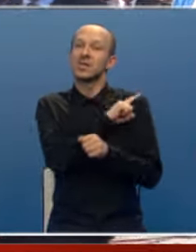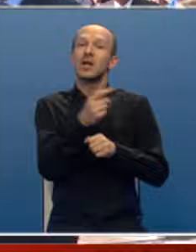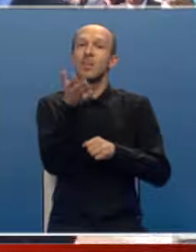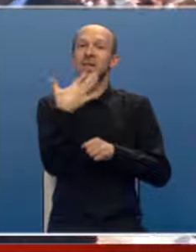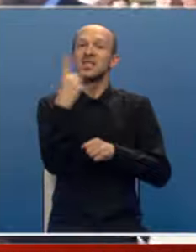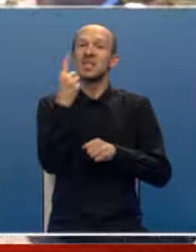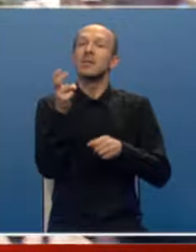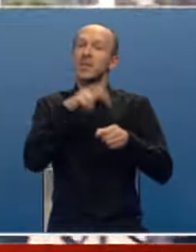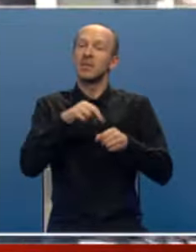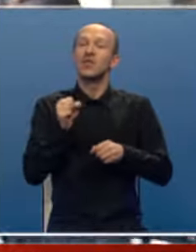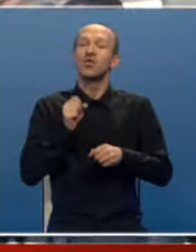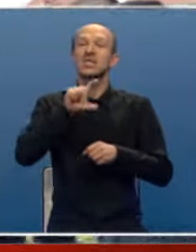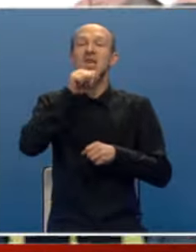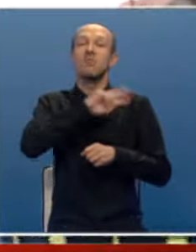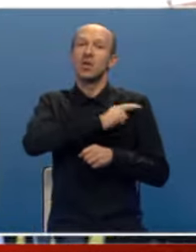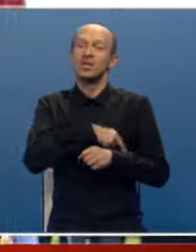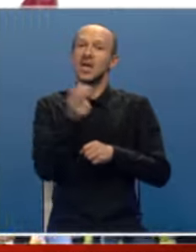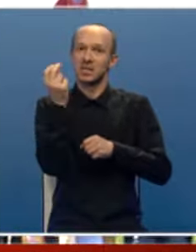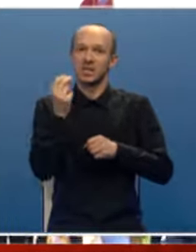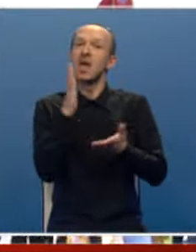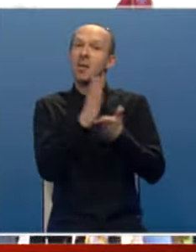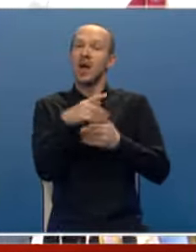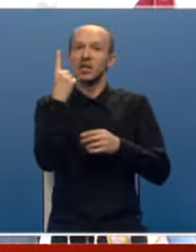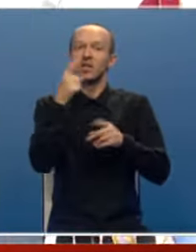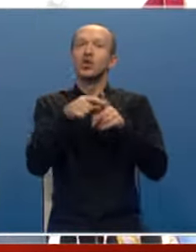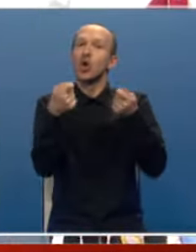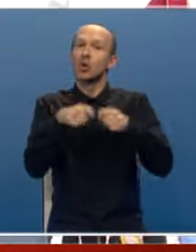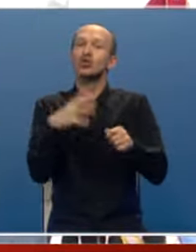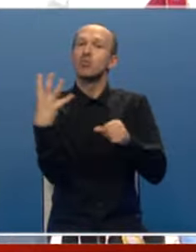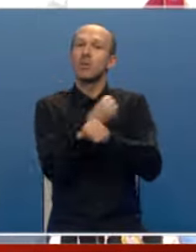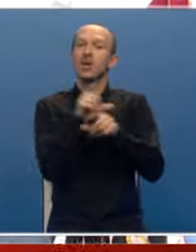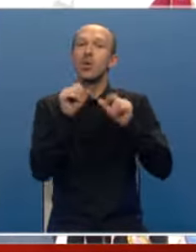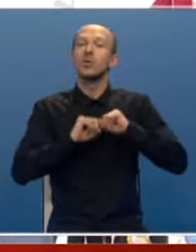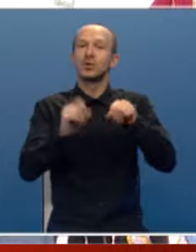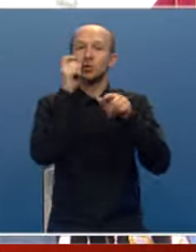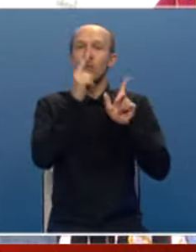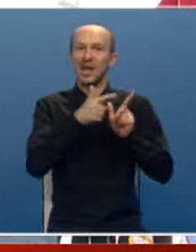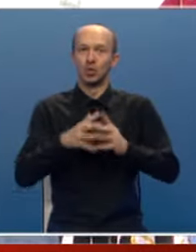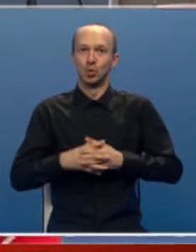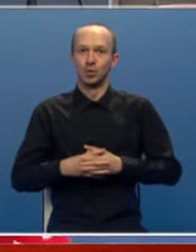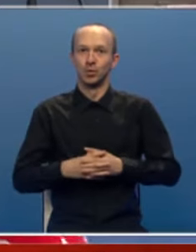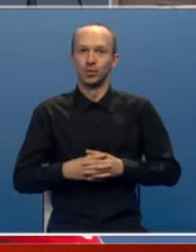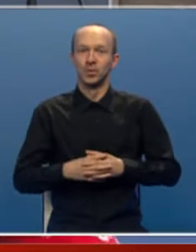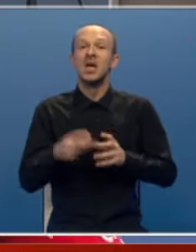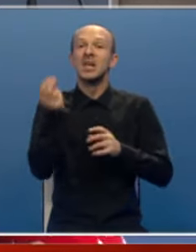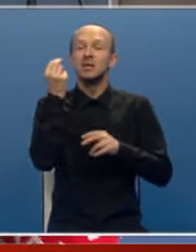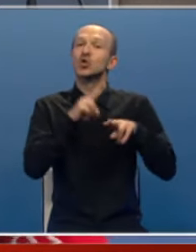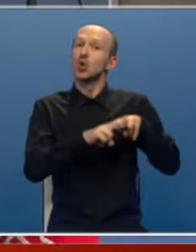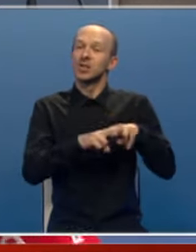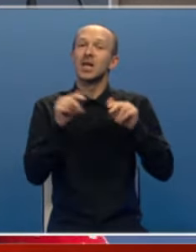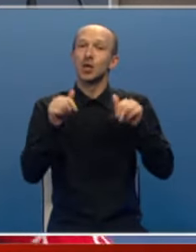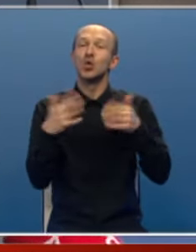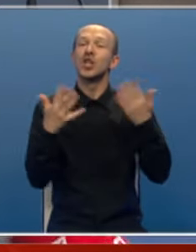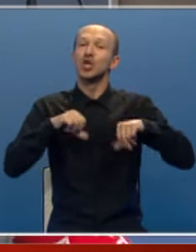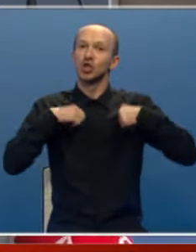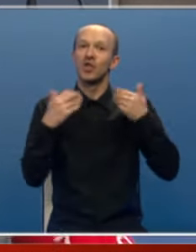51 pripadnik vojske i policije srpske bila je jedna od ključnih pobjeda u odvrbenu otačbinskom ratu. Srbi su ostali tu